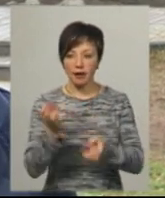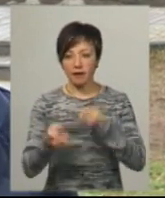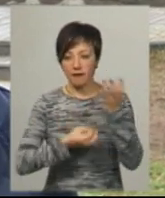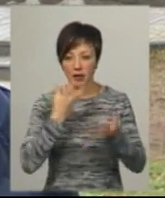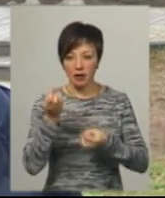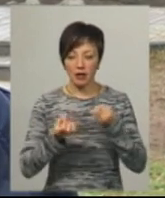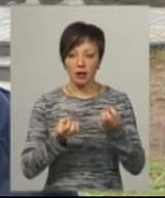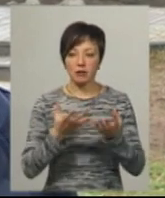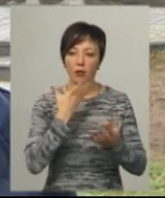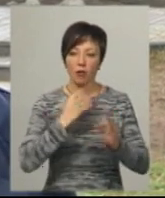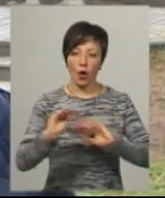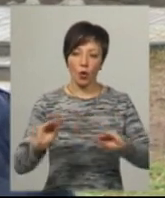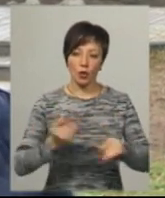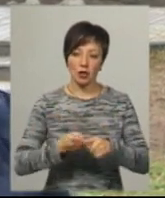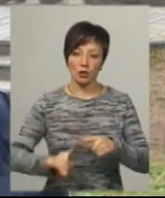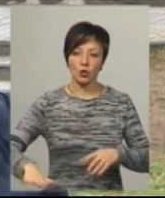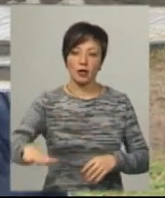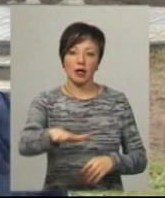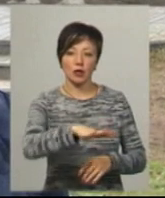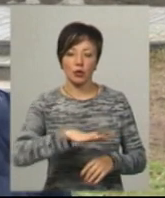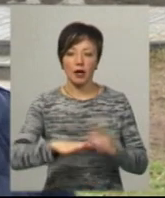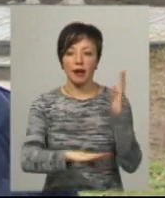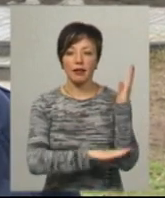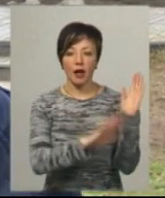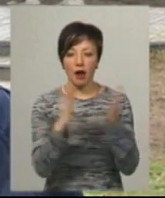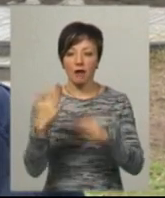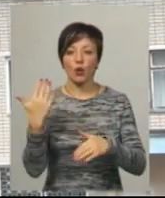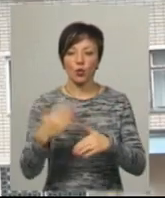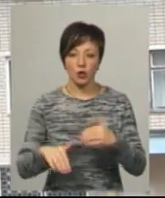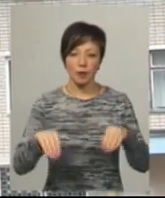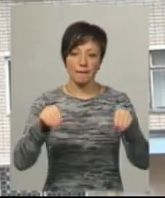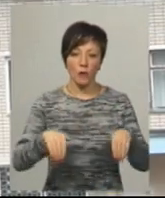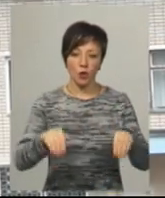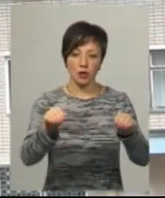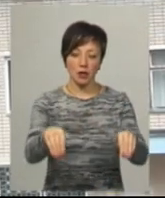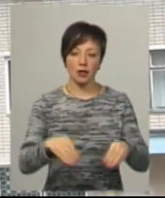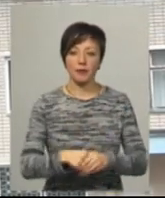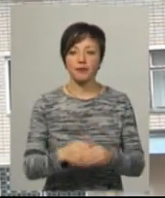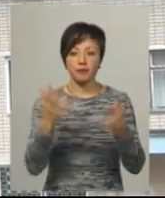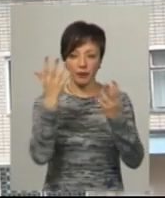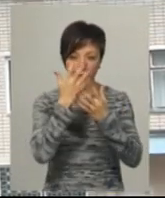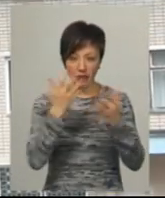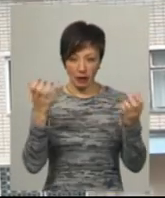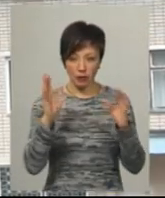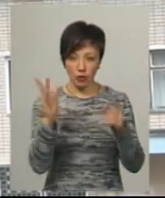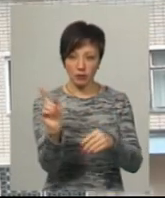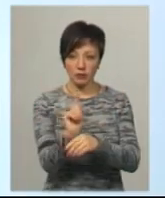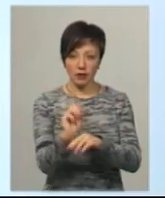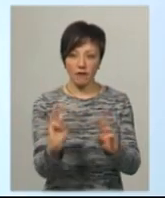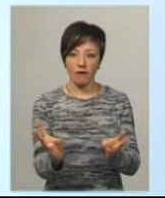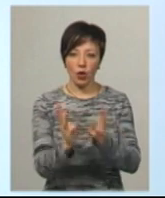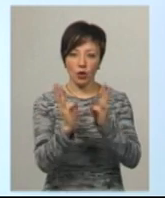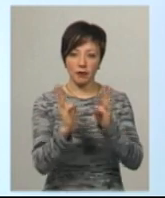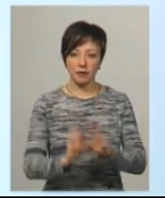тобто облагородити всю територію. Дерева ми вже посадили. У темну пору доби свічка буде світитися вогнем, додає